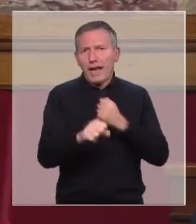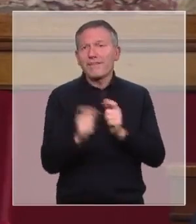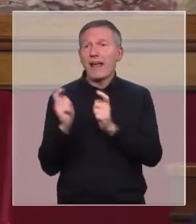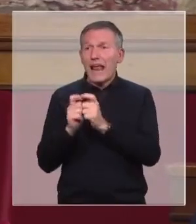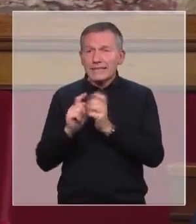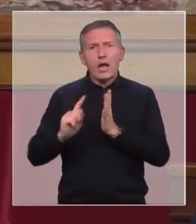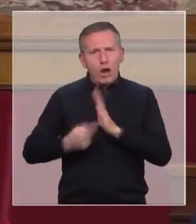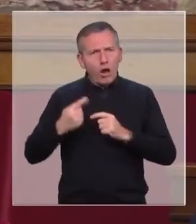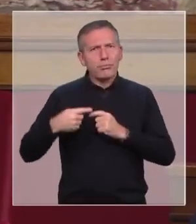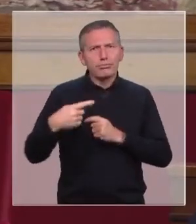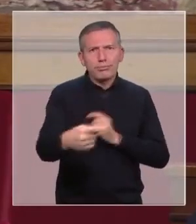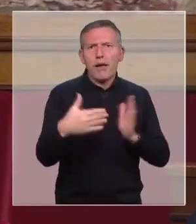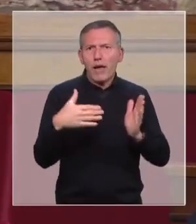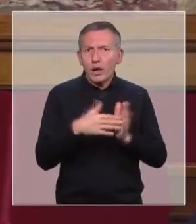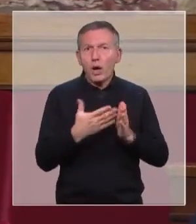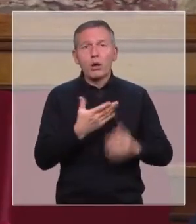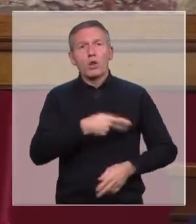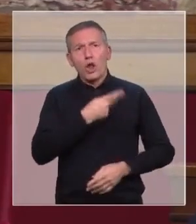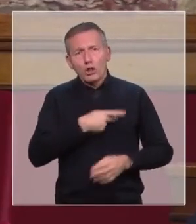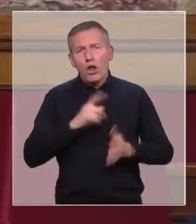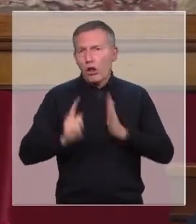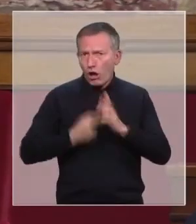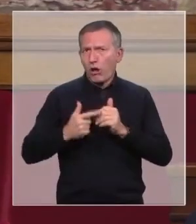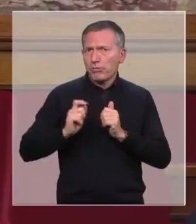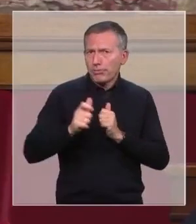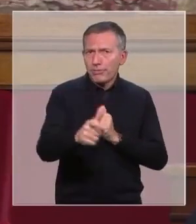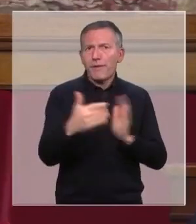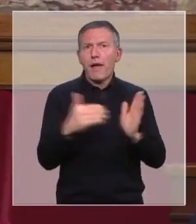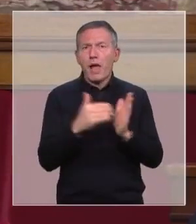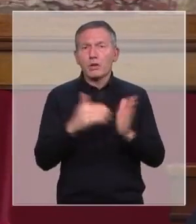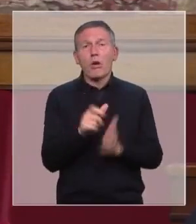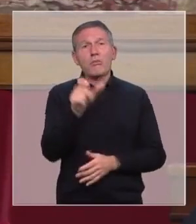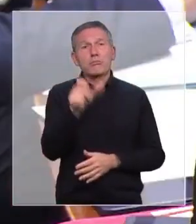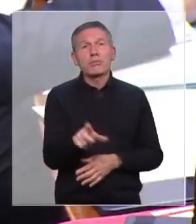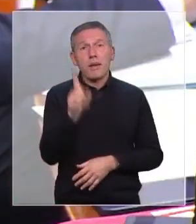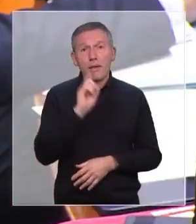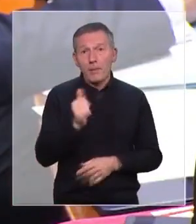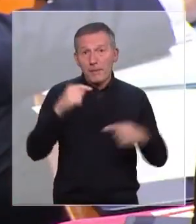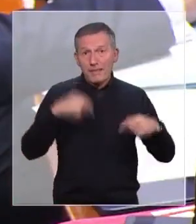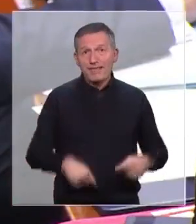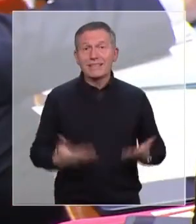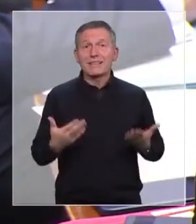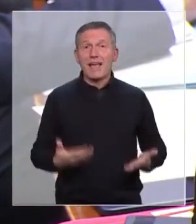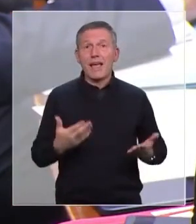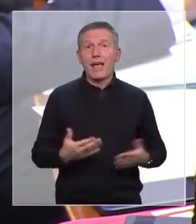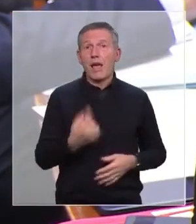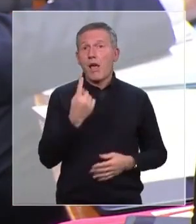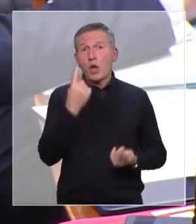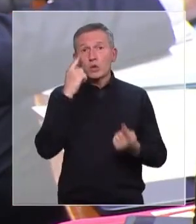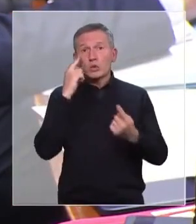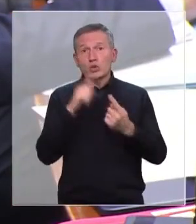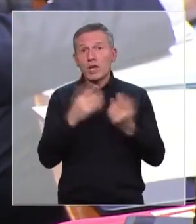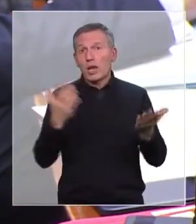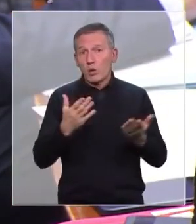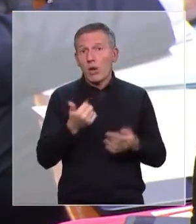électriciens, reconductible. Celle des docteurs, reconductible. Madame la Première Ministre, il n'y a maintenant plus qu'une question qui